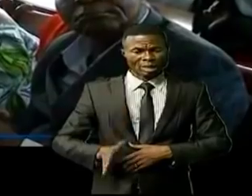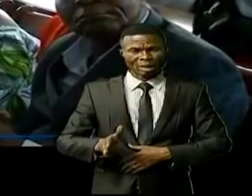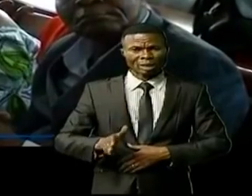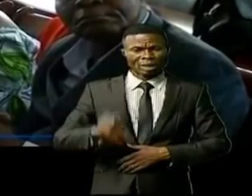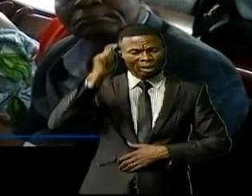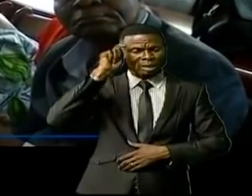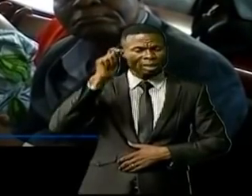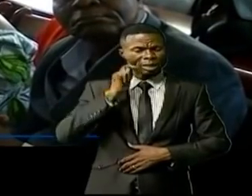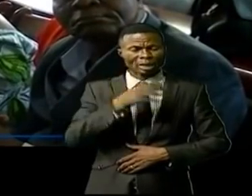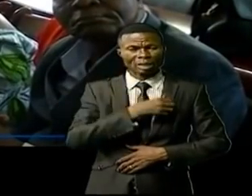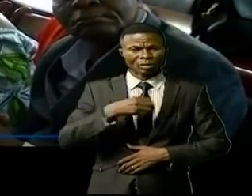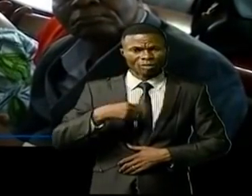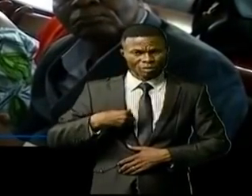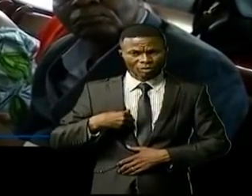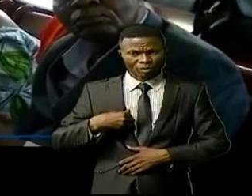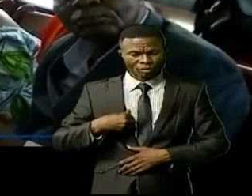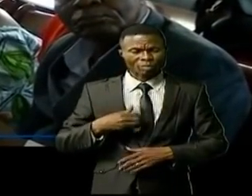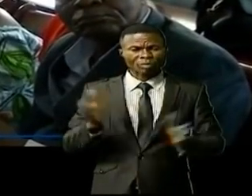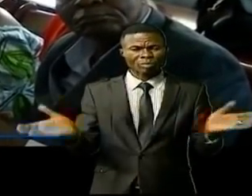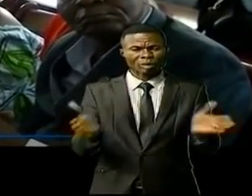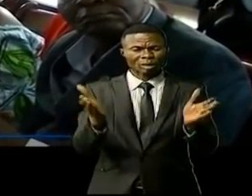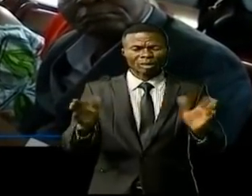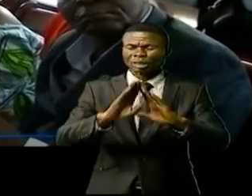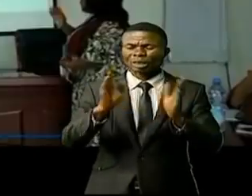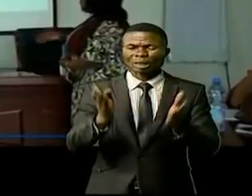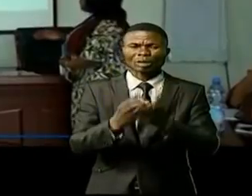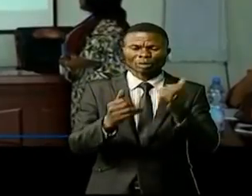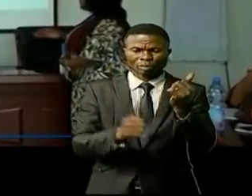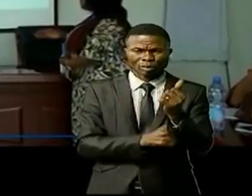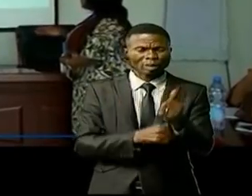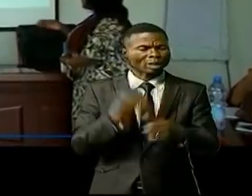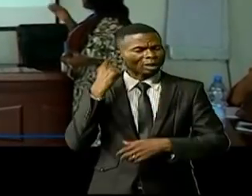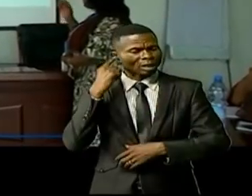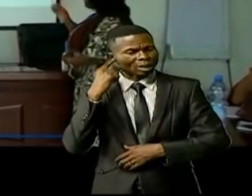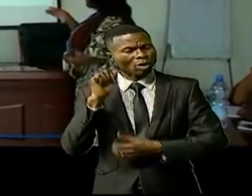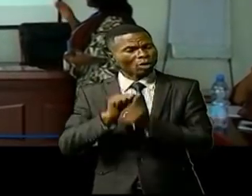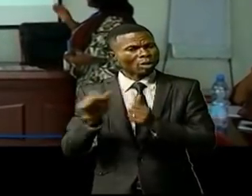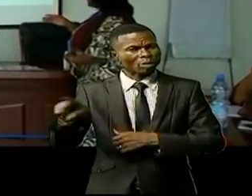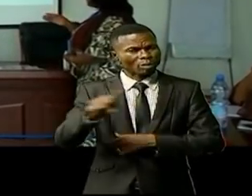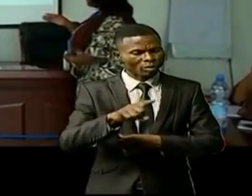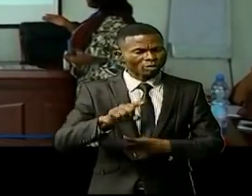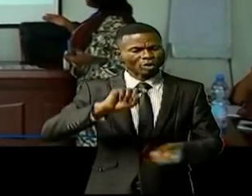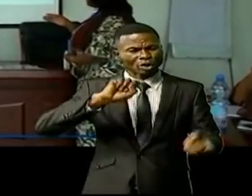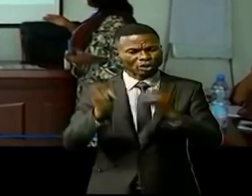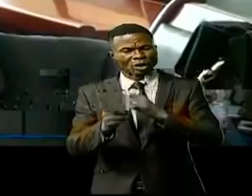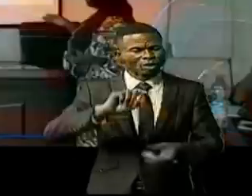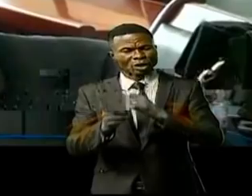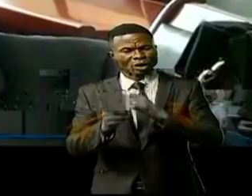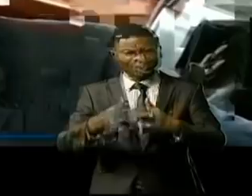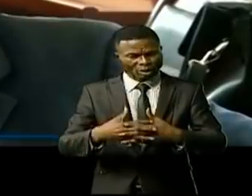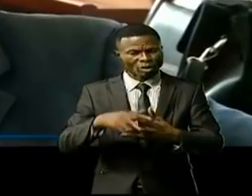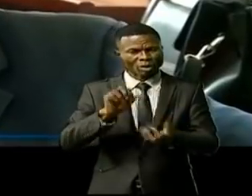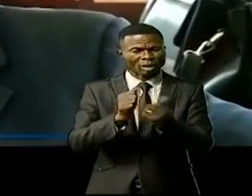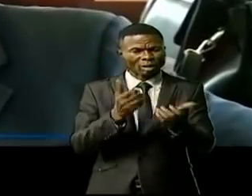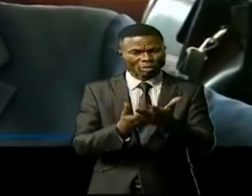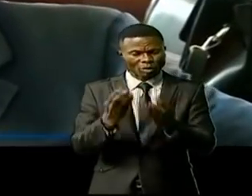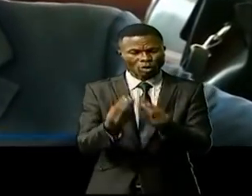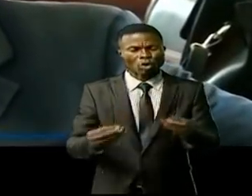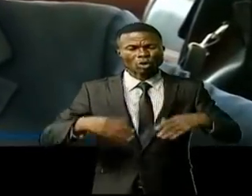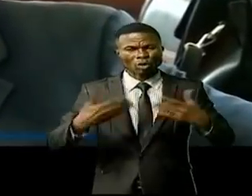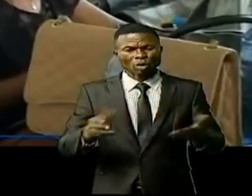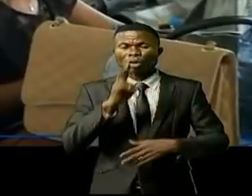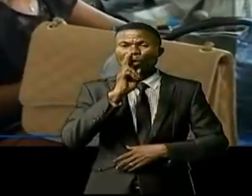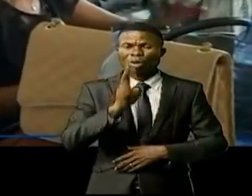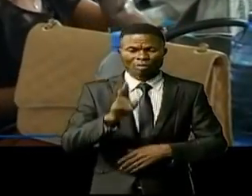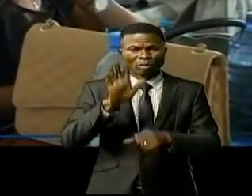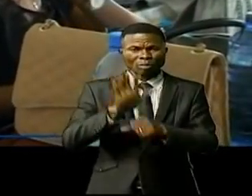Faïda Mouanguillois, de conscientiser l'assistance et l'écouter afin d'harmoniser sa vue sur cette question. Les réalités dans